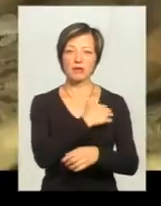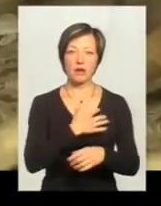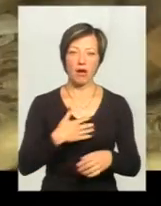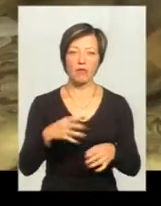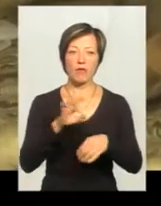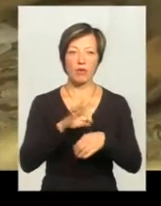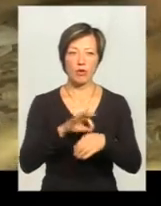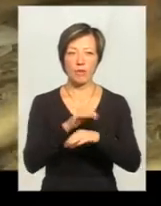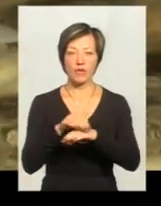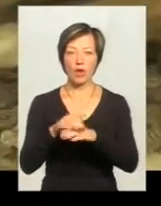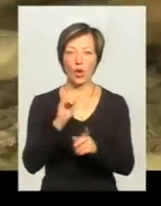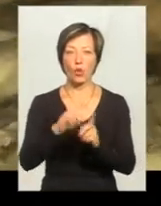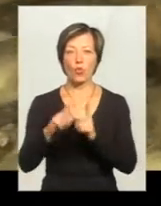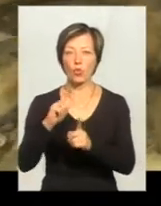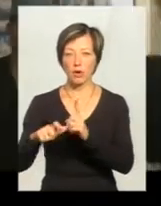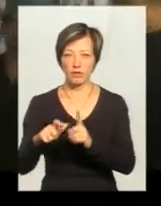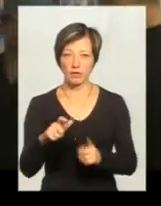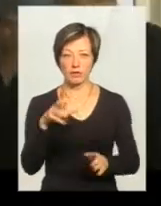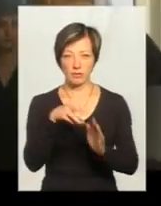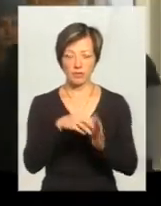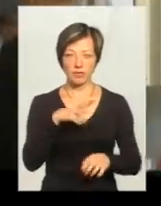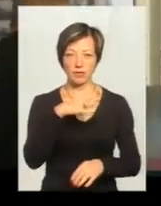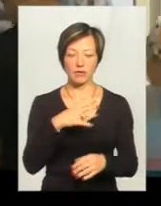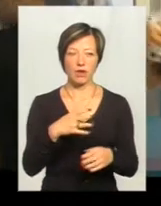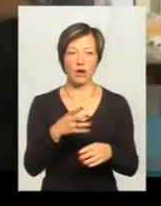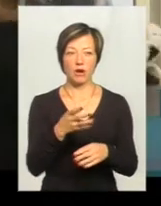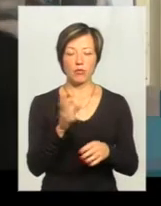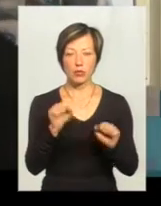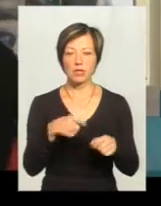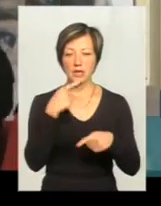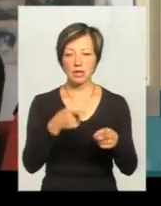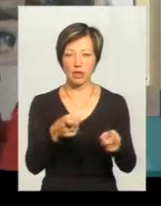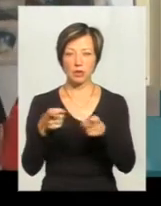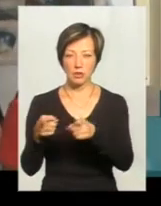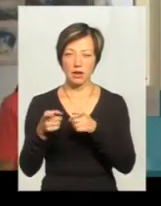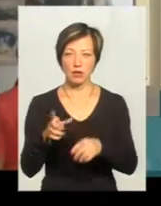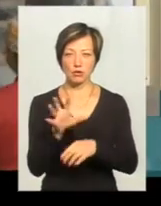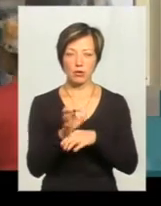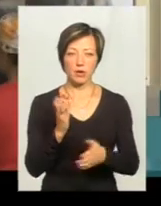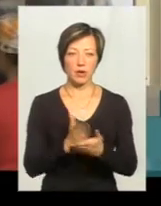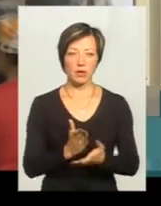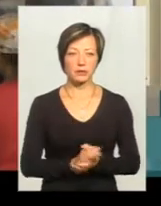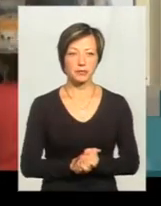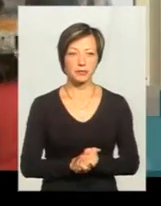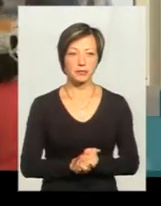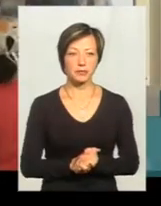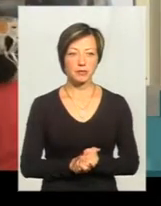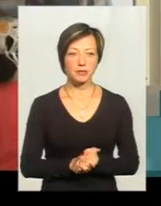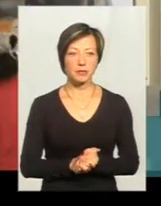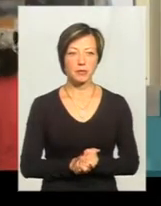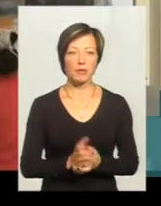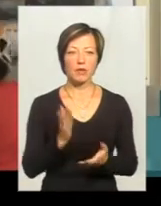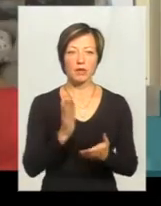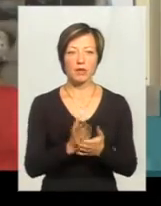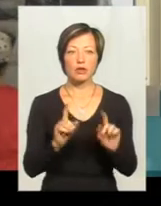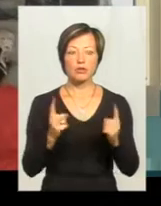на рентгенівських знімках кулі в тілі тварини. Собаку розстріляли, можна сказати, так, як є. Того, що є